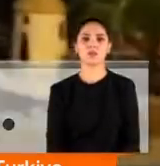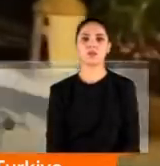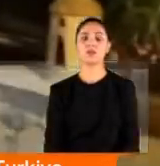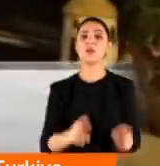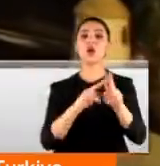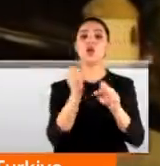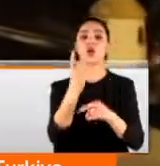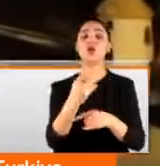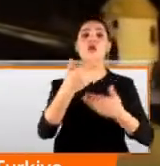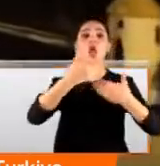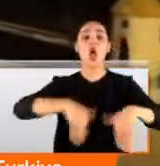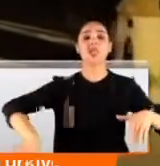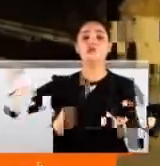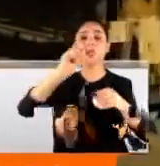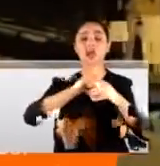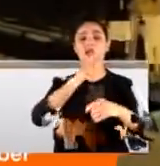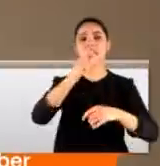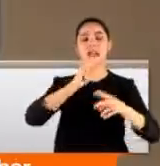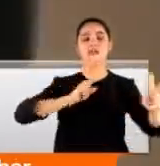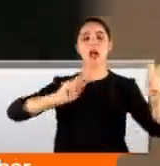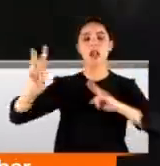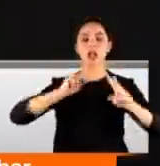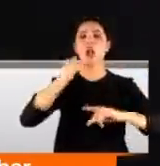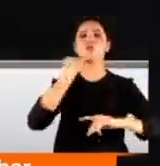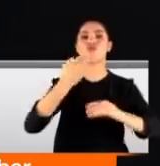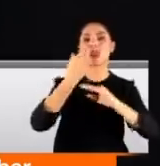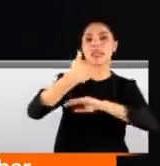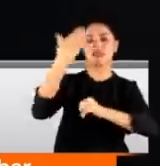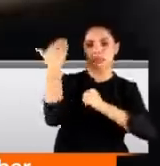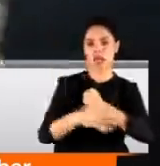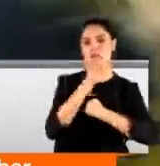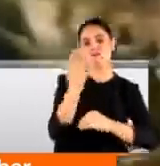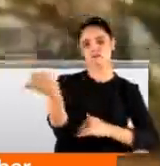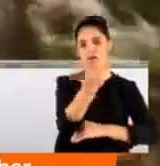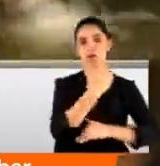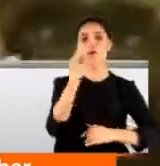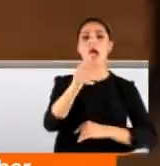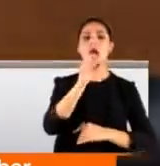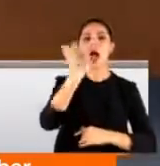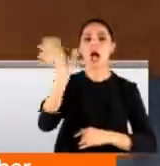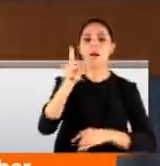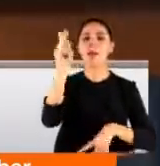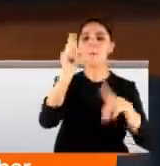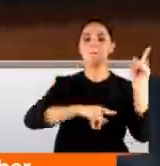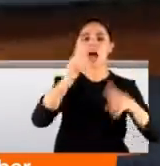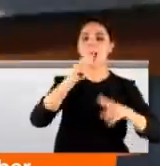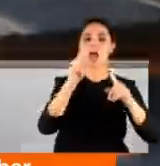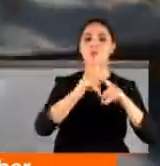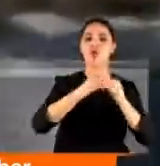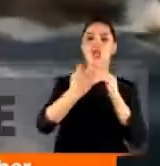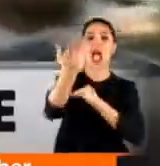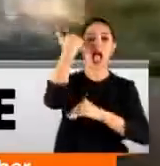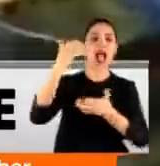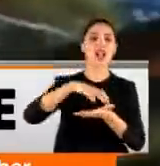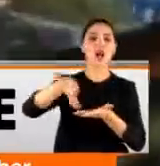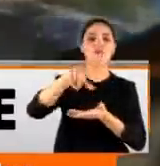Koronavirüs tedbirleri kapsamında kafe ve restoranlara müşteri alımı yasaklanmıştı. Ancak gelen ihbarlar bazı kafelerin arka bölümlerine